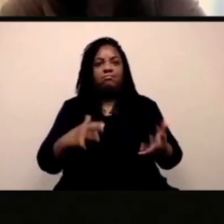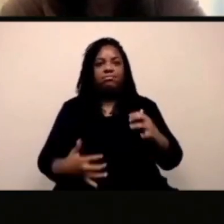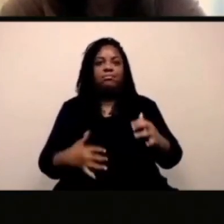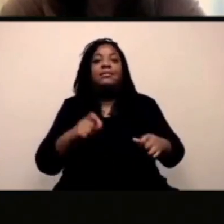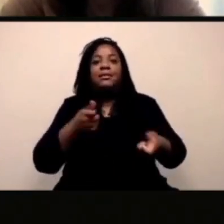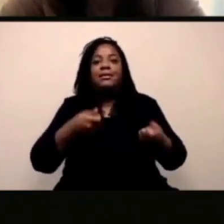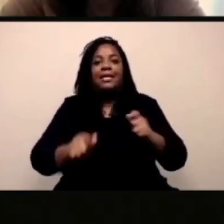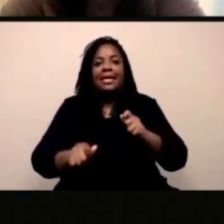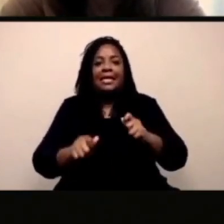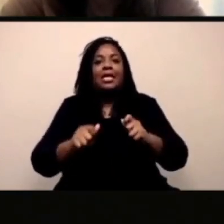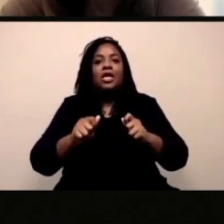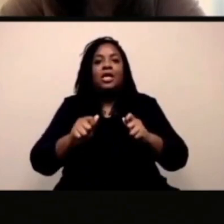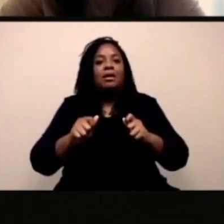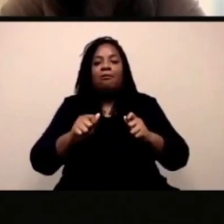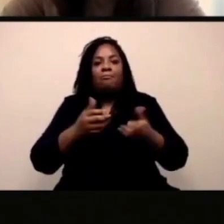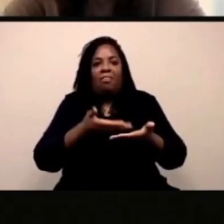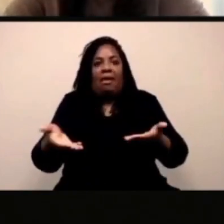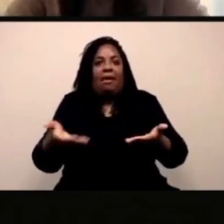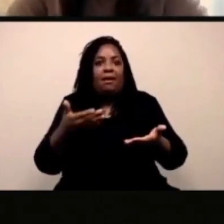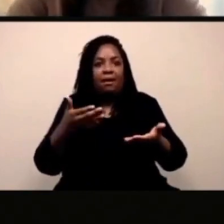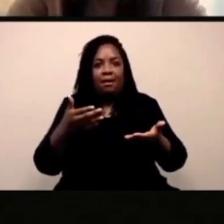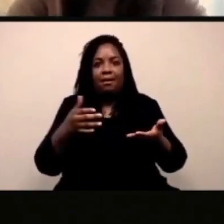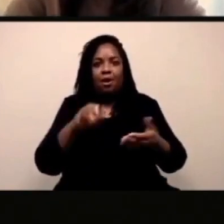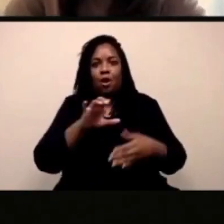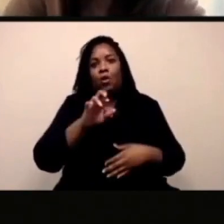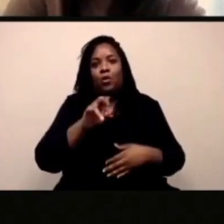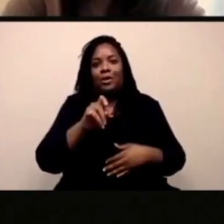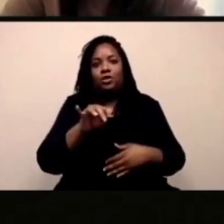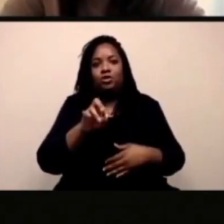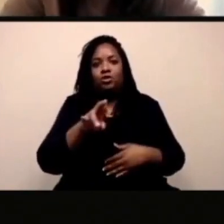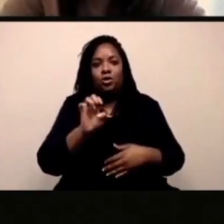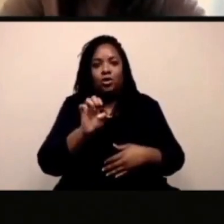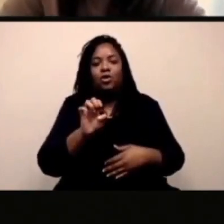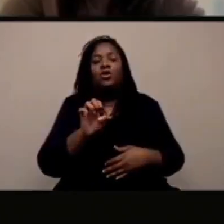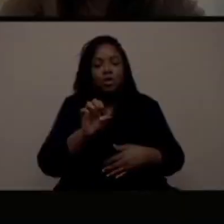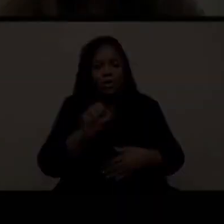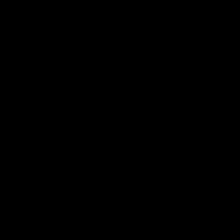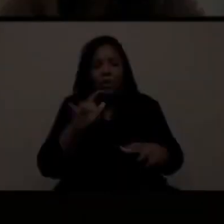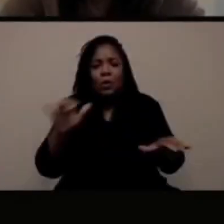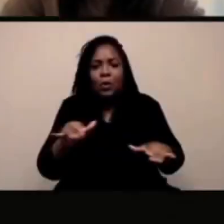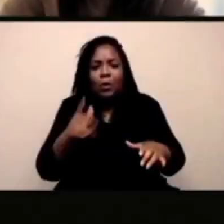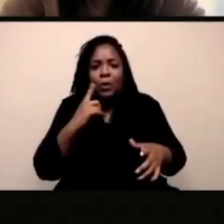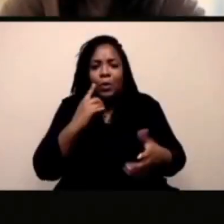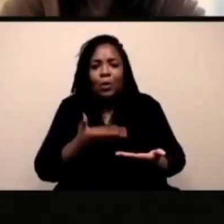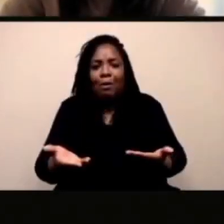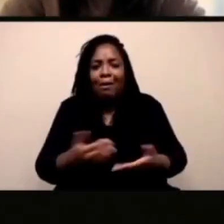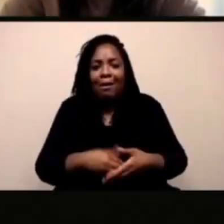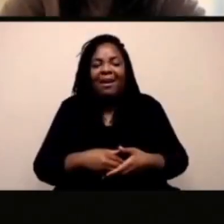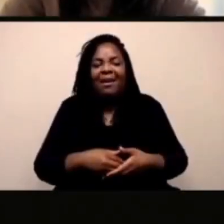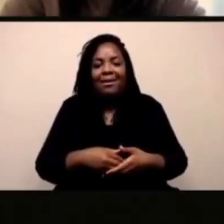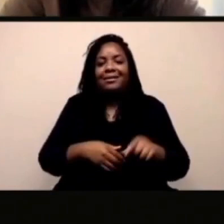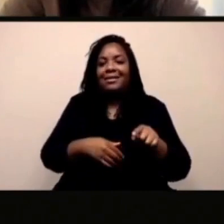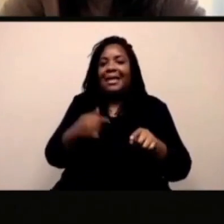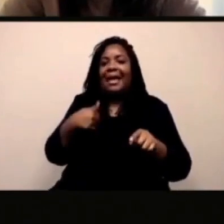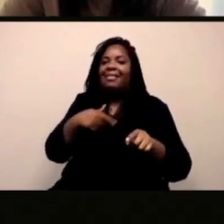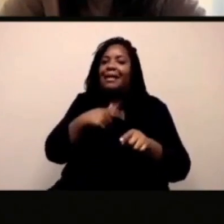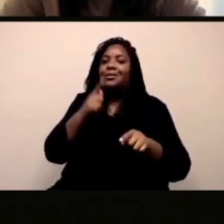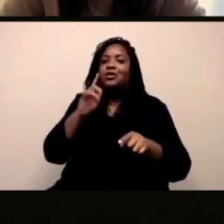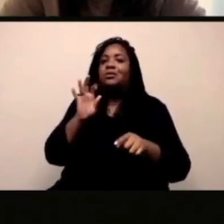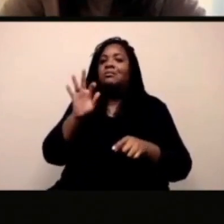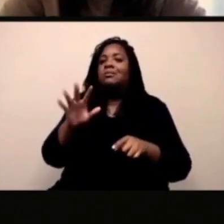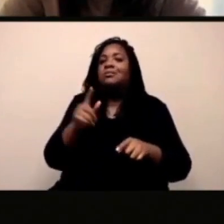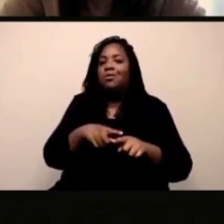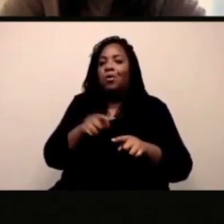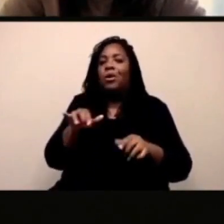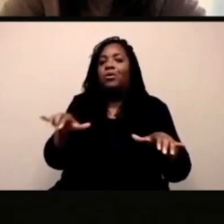Facciamo una domanda per chat, se potete per piacere, se poteste trasformarvi in